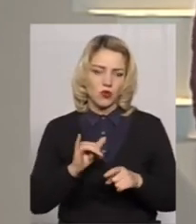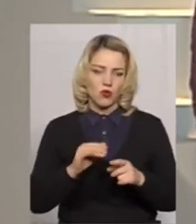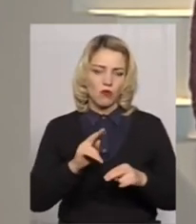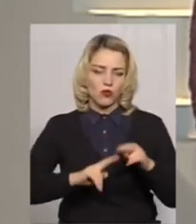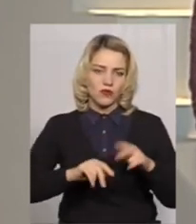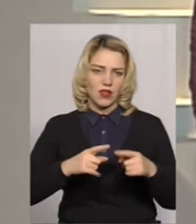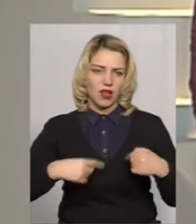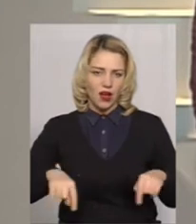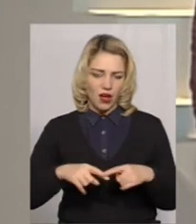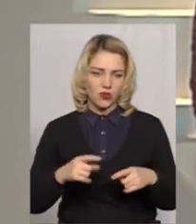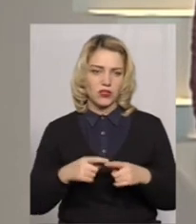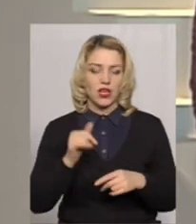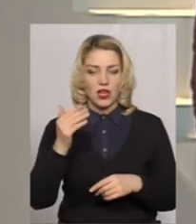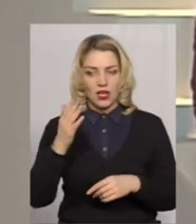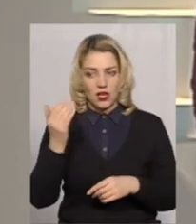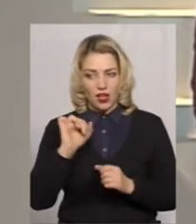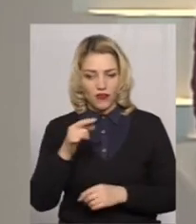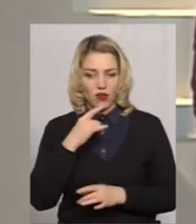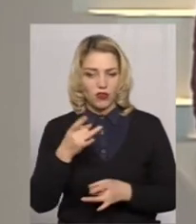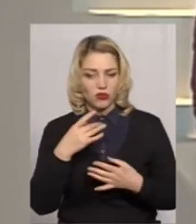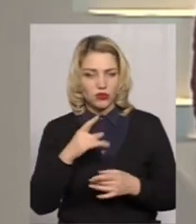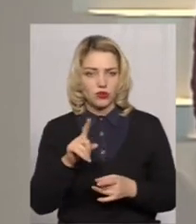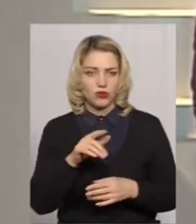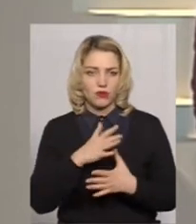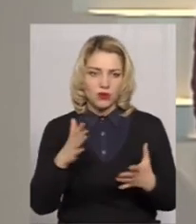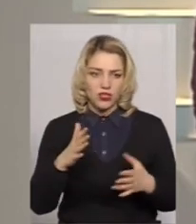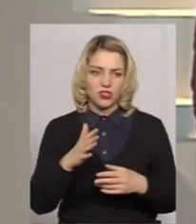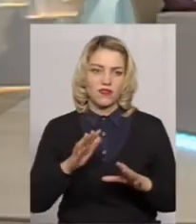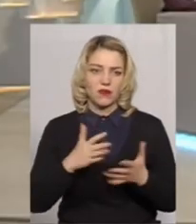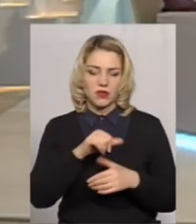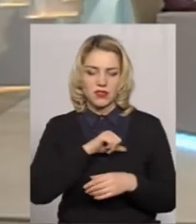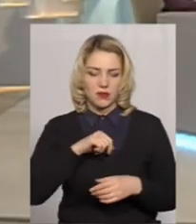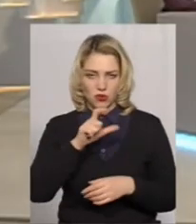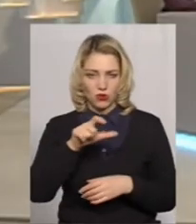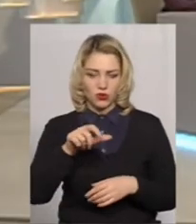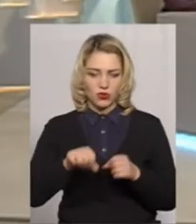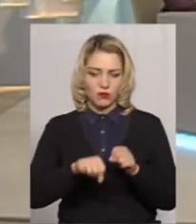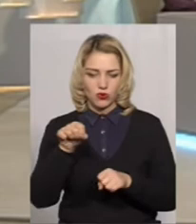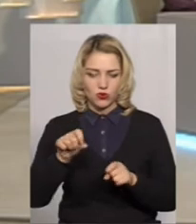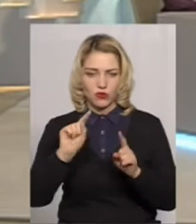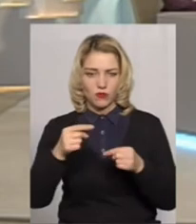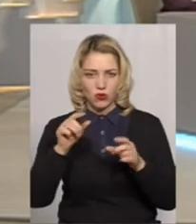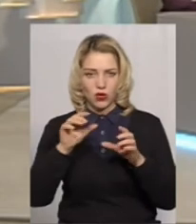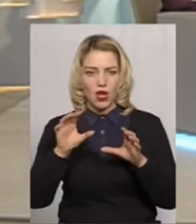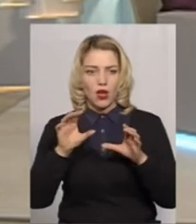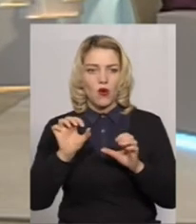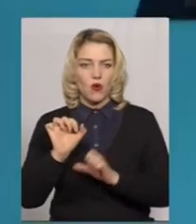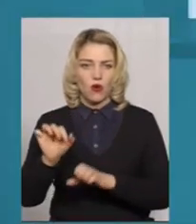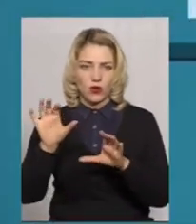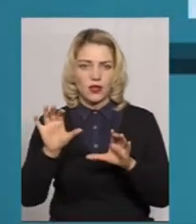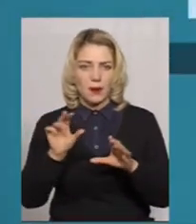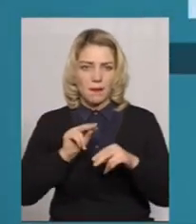Сітніковим. І от він, до речі, теж зауважив, що в більшості випадків самі працівники порушують вимоги охорони праці. Послухаємо його.